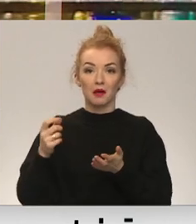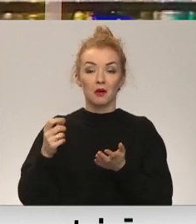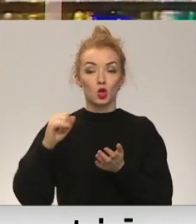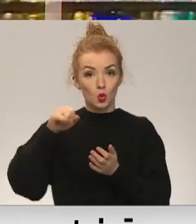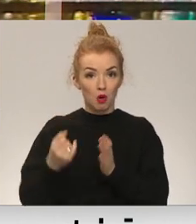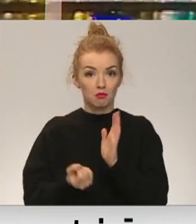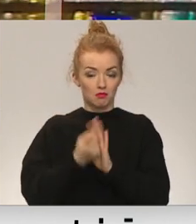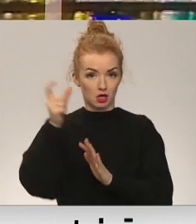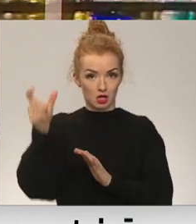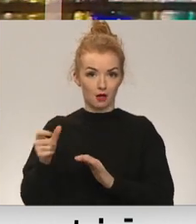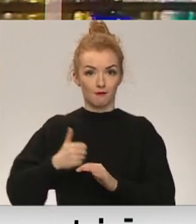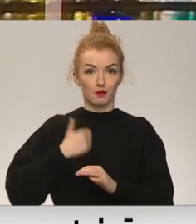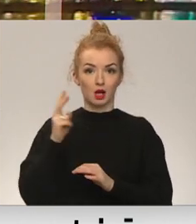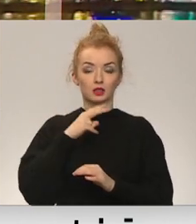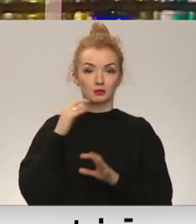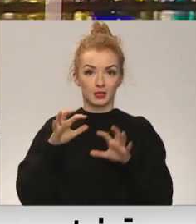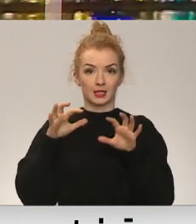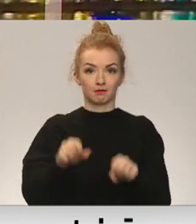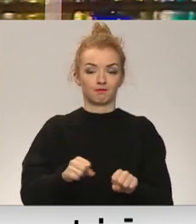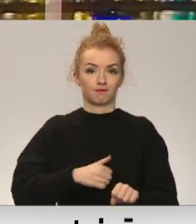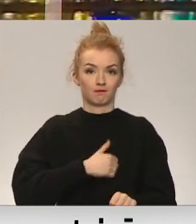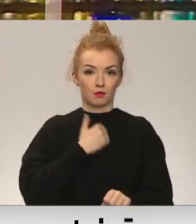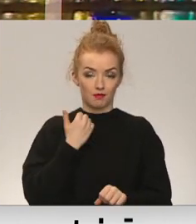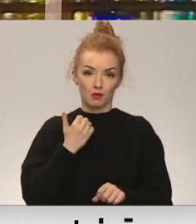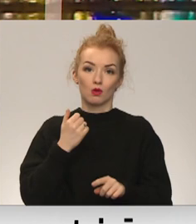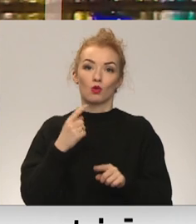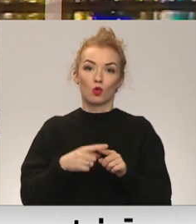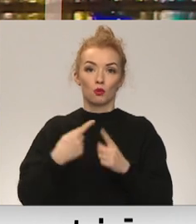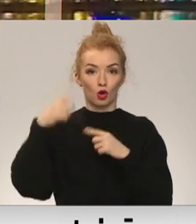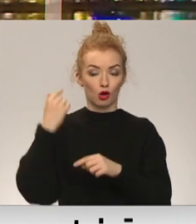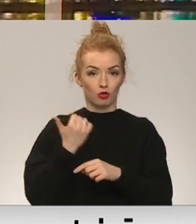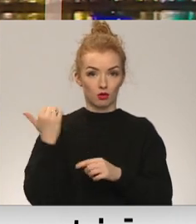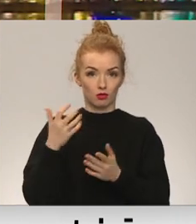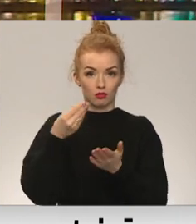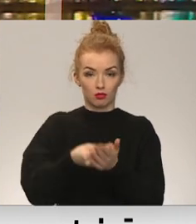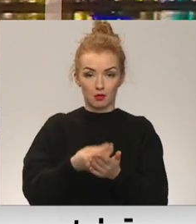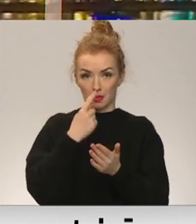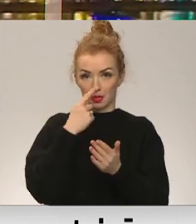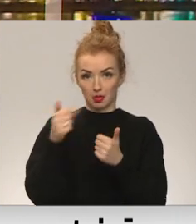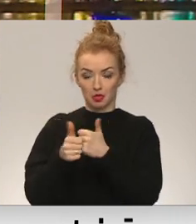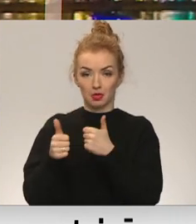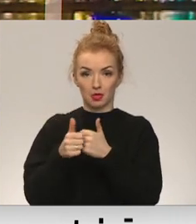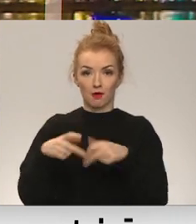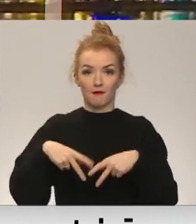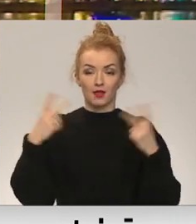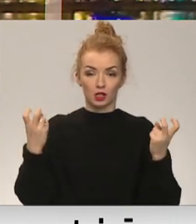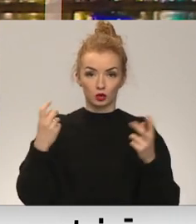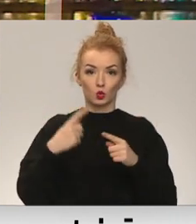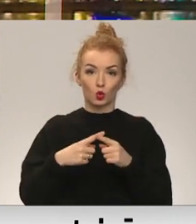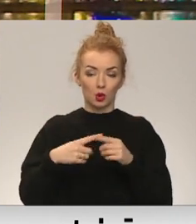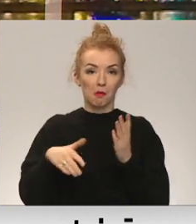rādīs kāds uzņēmējs, kurš pagājušajā gadā savā īpašumā iegādājies netālesošo kādreizējo viesnīcu un